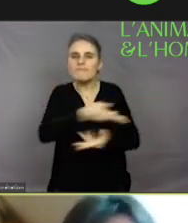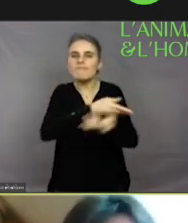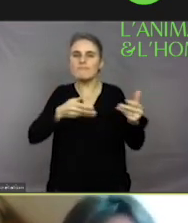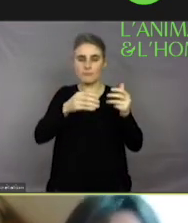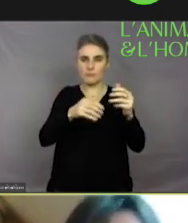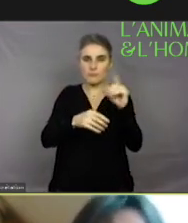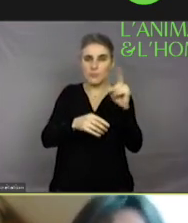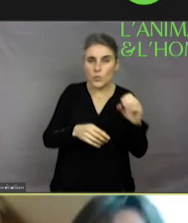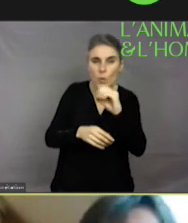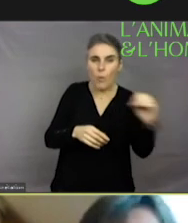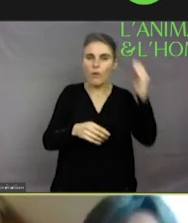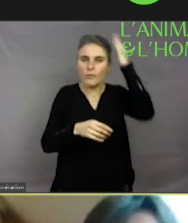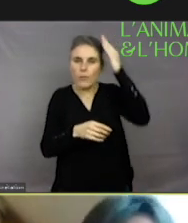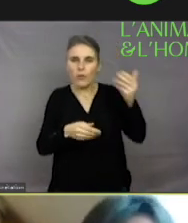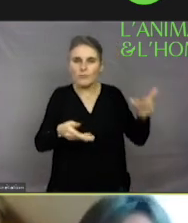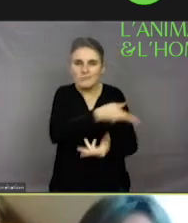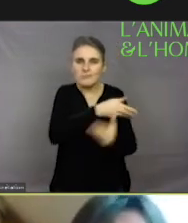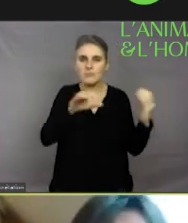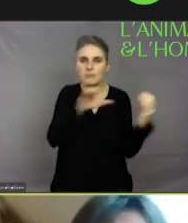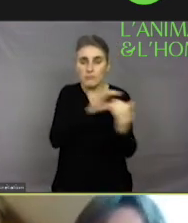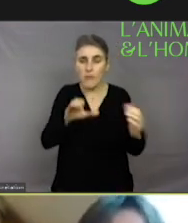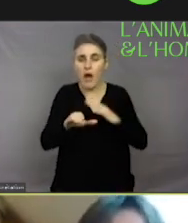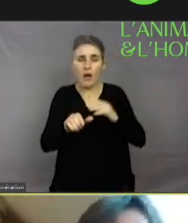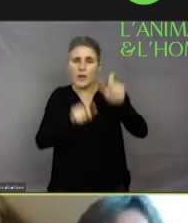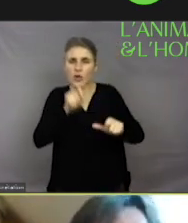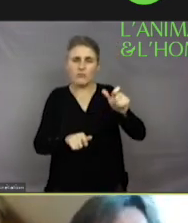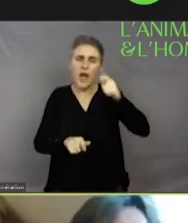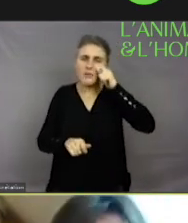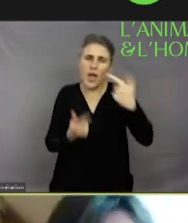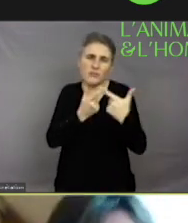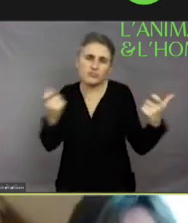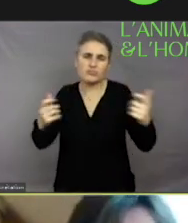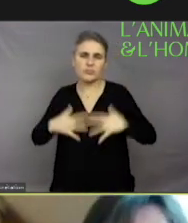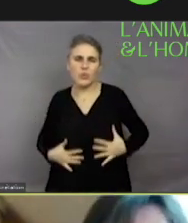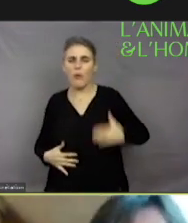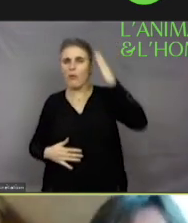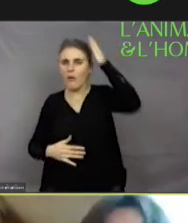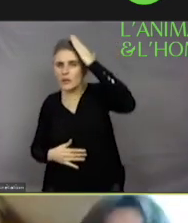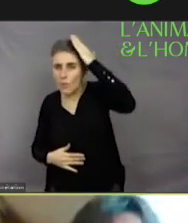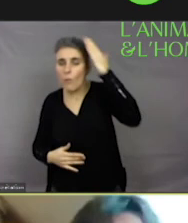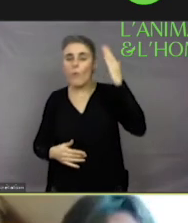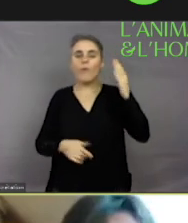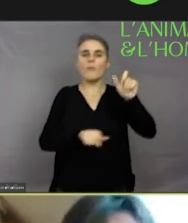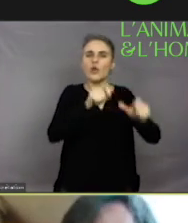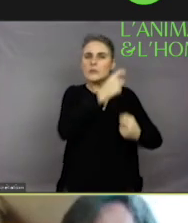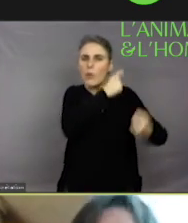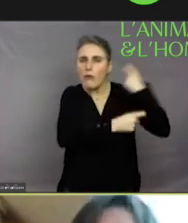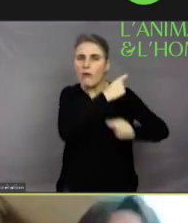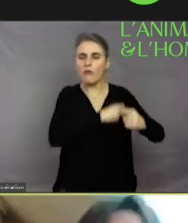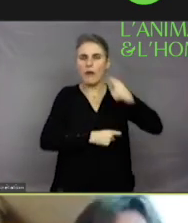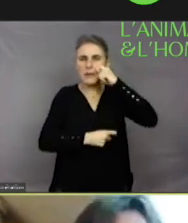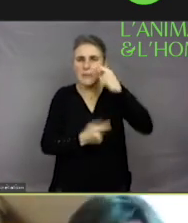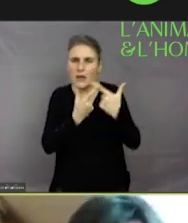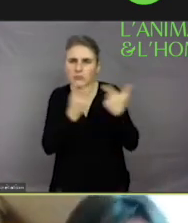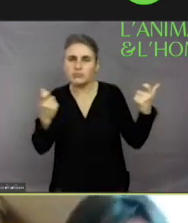très pluridisciplinaire. Nous avons des éthologues de Paris-Nanterre, nous avons Éric Baraté qui est dans le comité d'honneur, des historiens, donc on